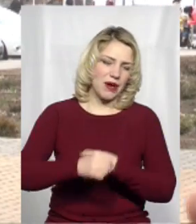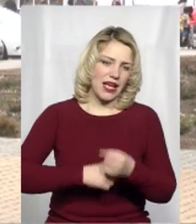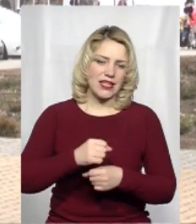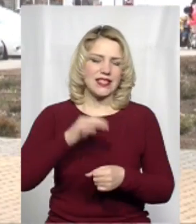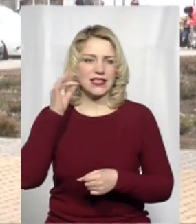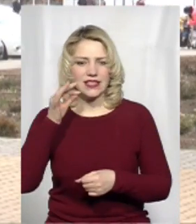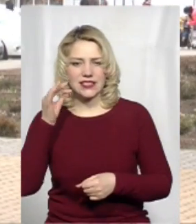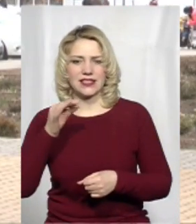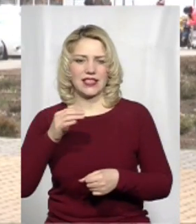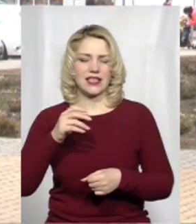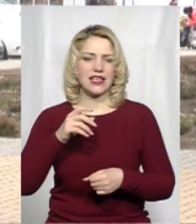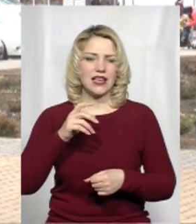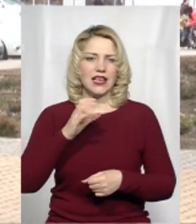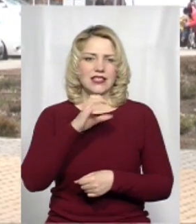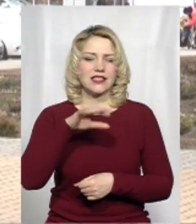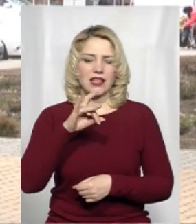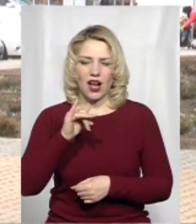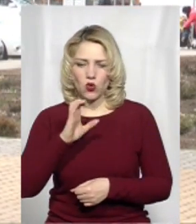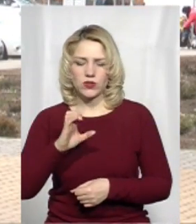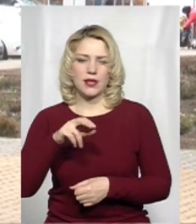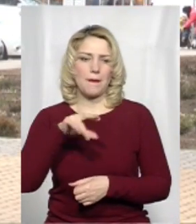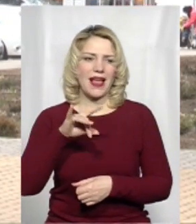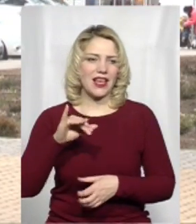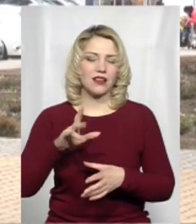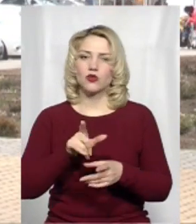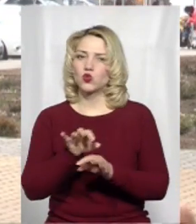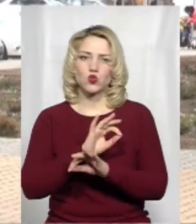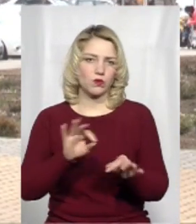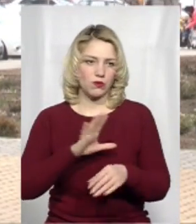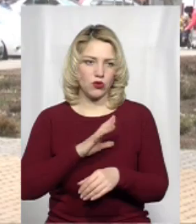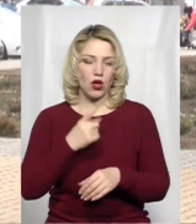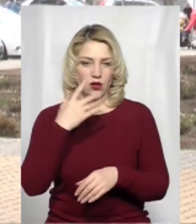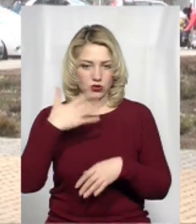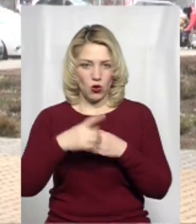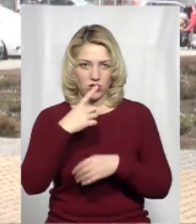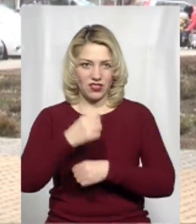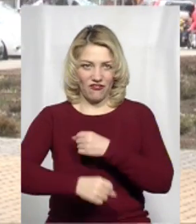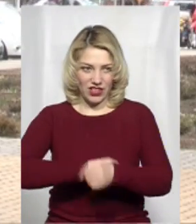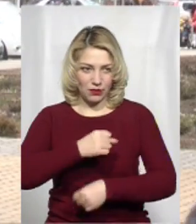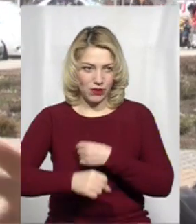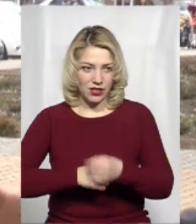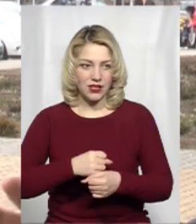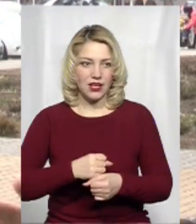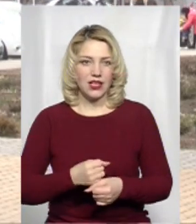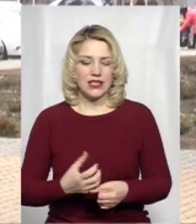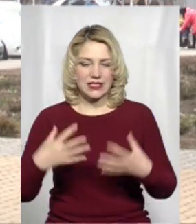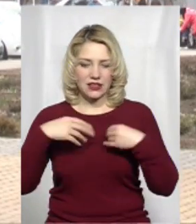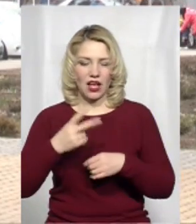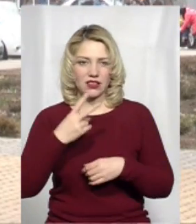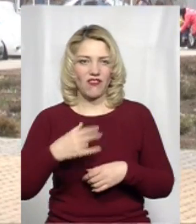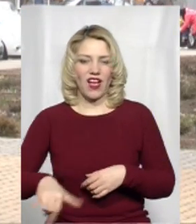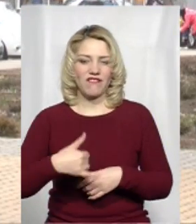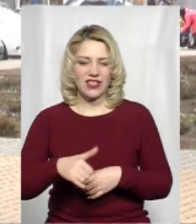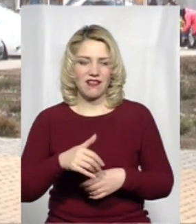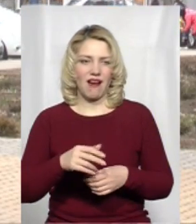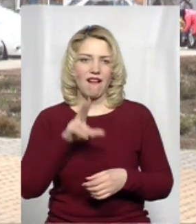полікани. Просто супер було, але, ви розумієте самі, один медвідь, два відра качки в день з'їдає. Я не кажу за всіх інших, тим треба